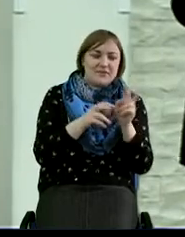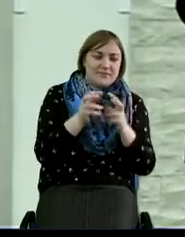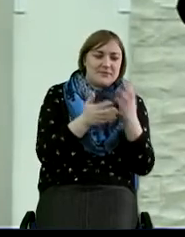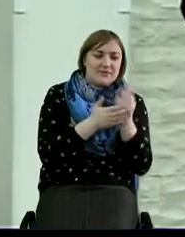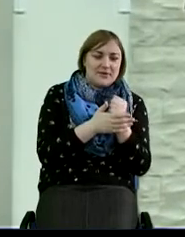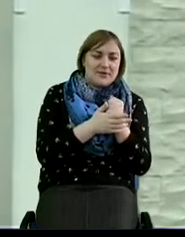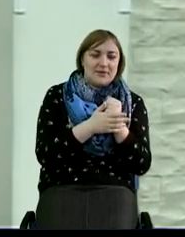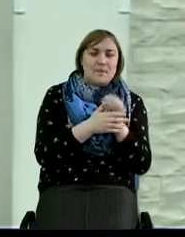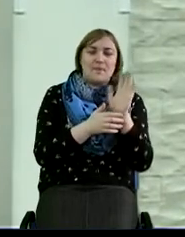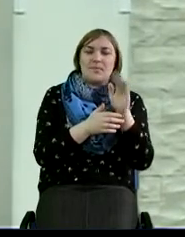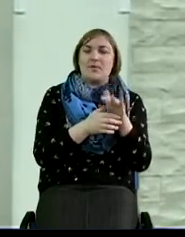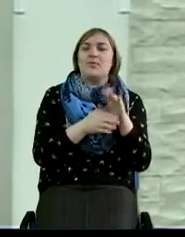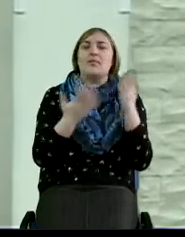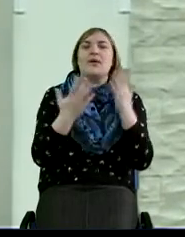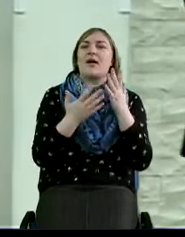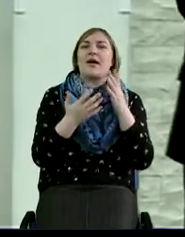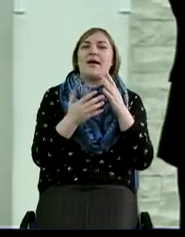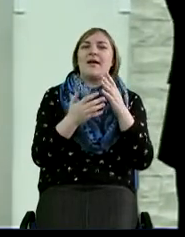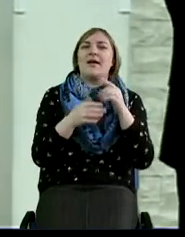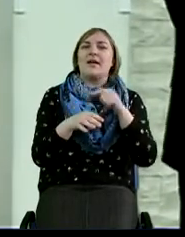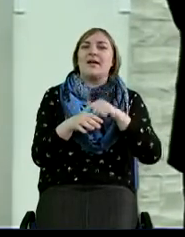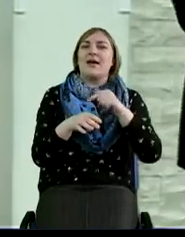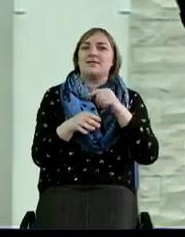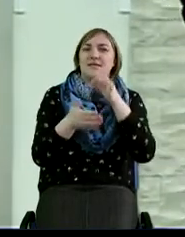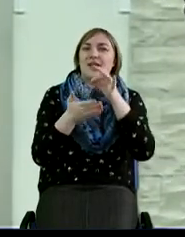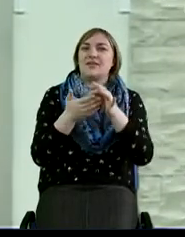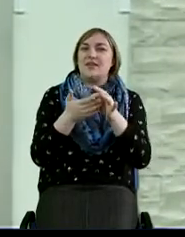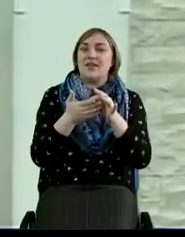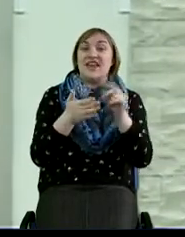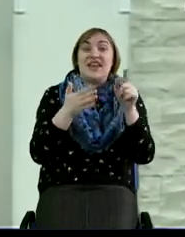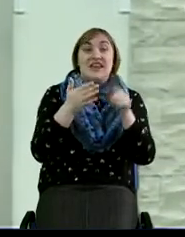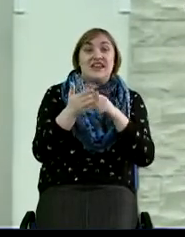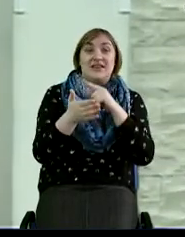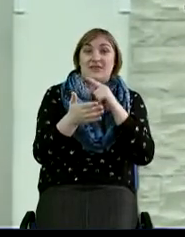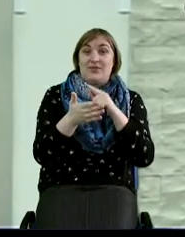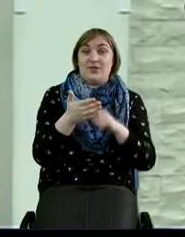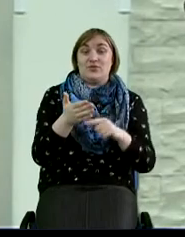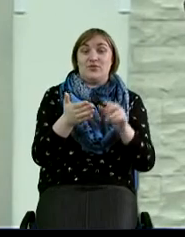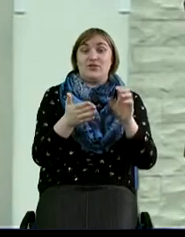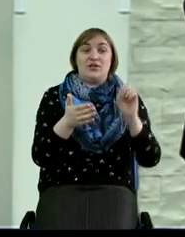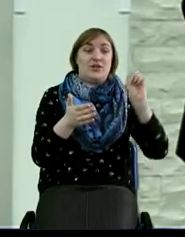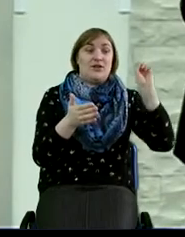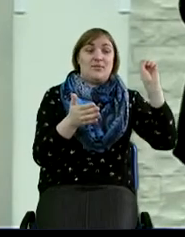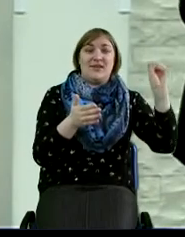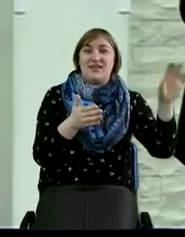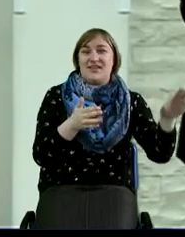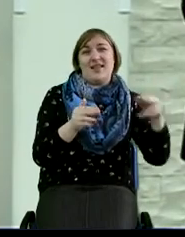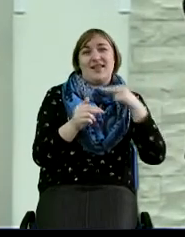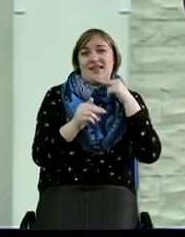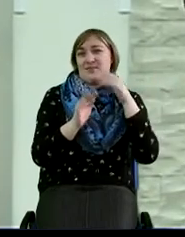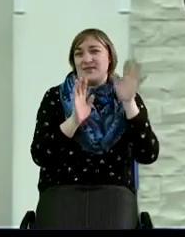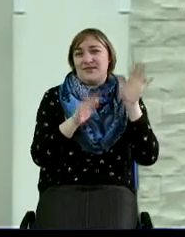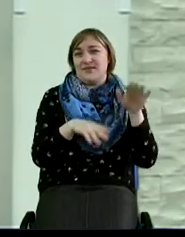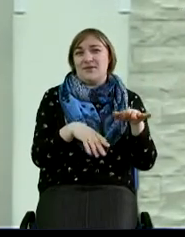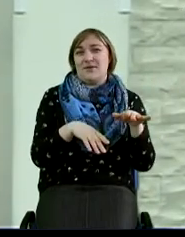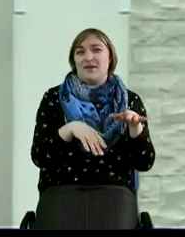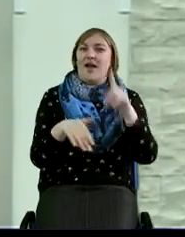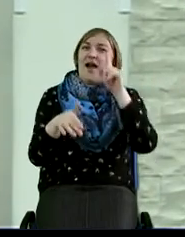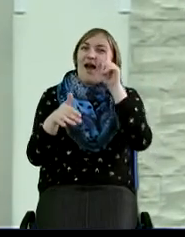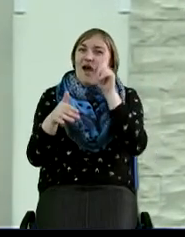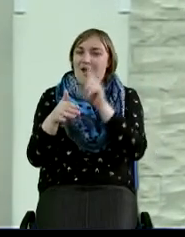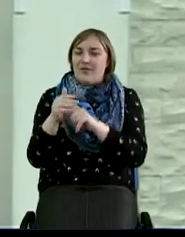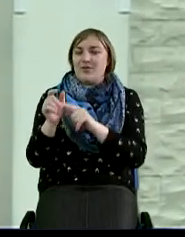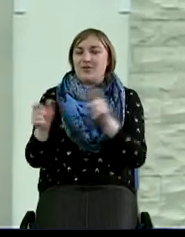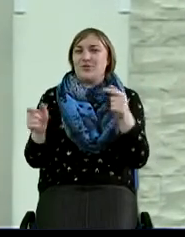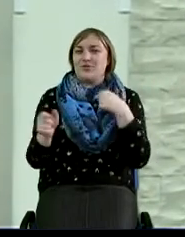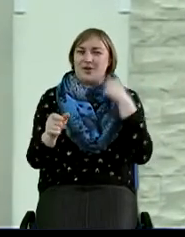И потом просто реакция сама по себе. Неверующие люди так вот покидали эти стихи, и внимания не обратили. А верующие, я